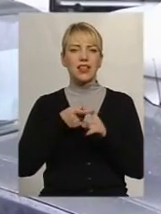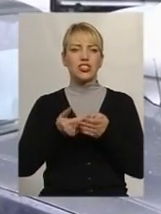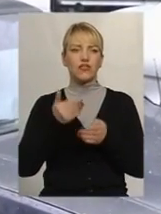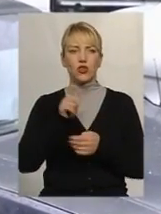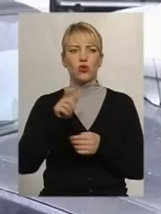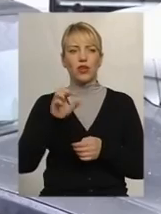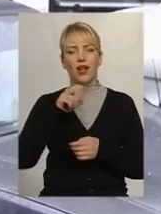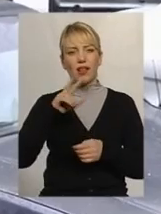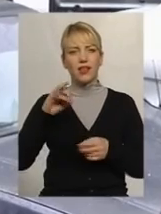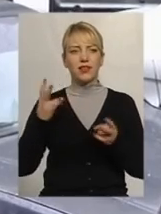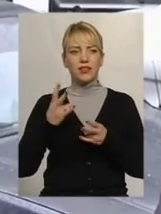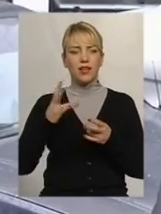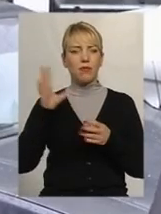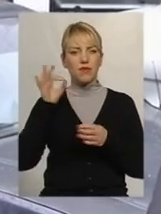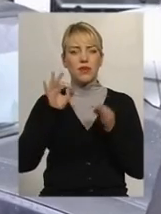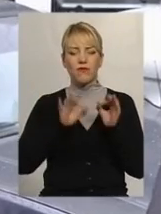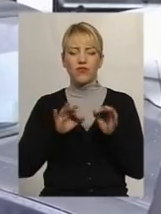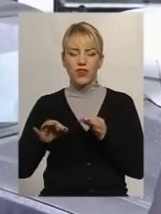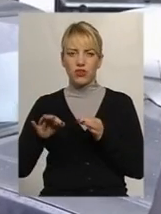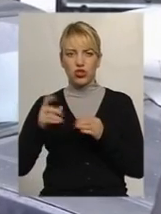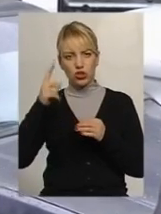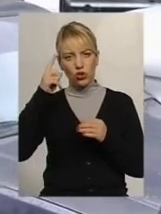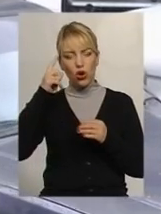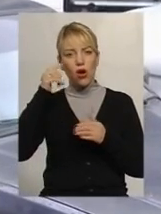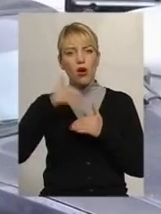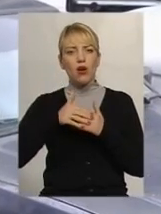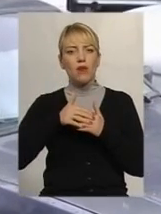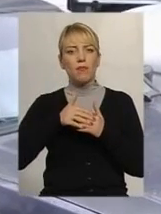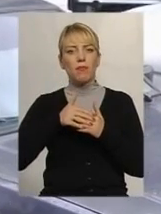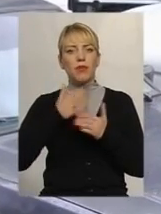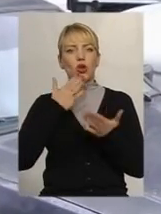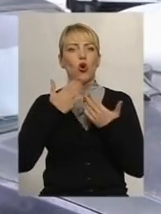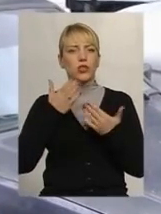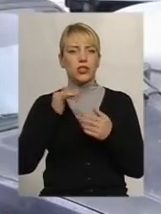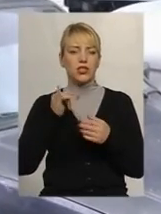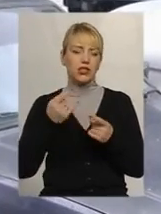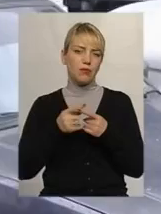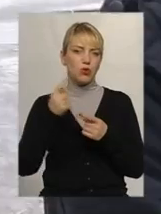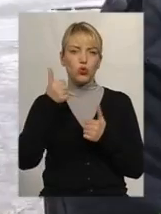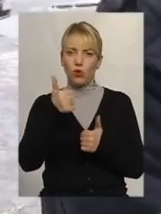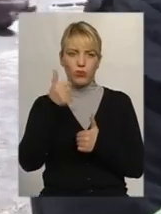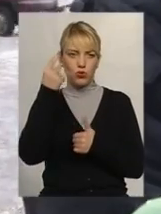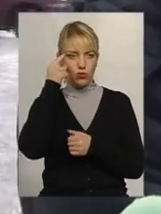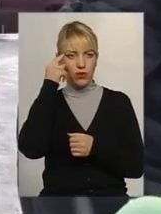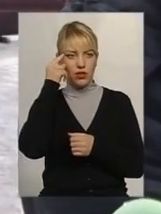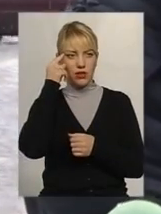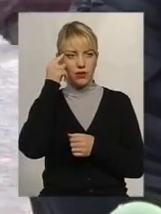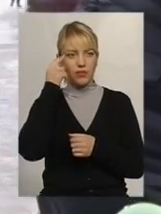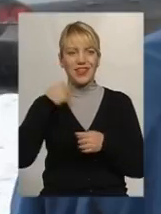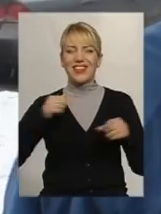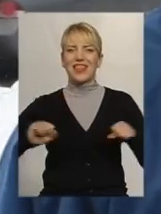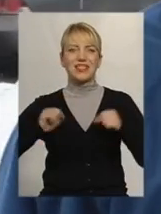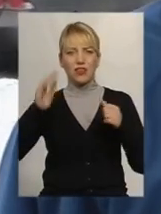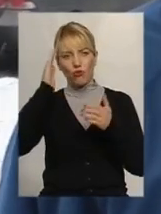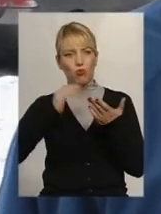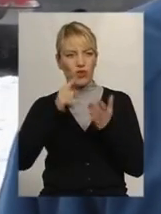треба дуже виважено до цього підходити, і люди, ну, мають дуже добре думати. Я встановлюсь в політику не лізти.